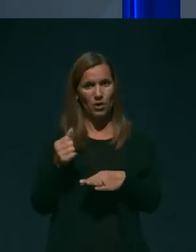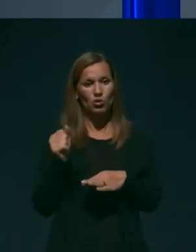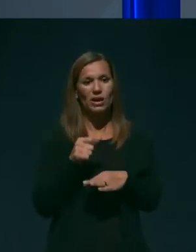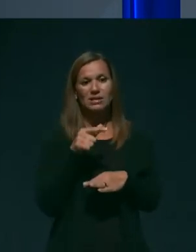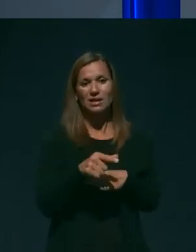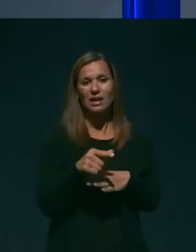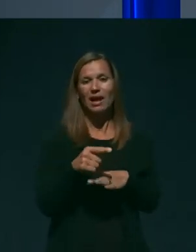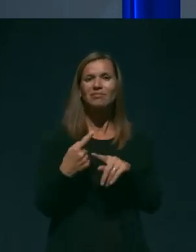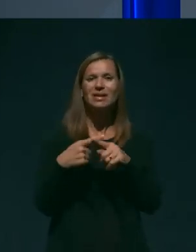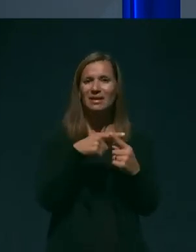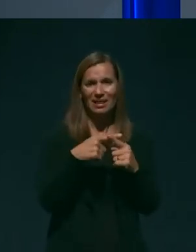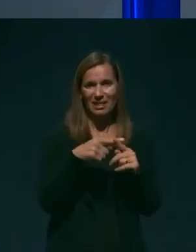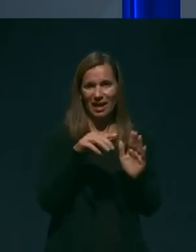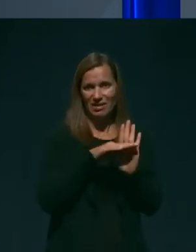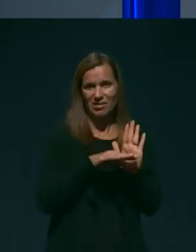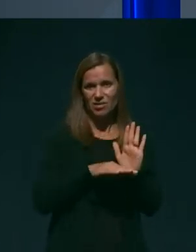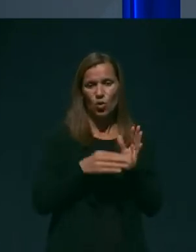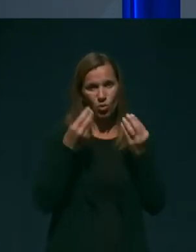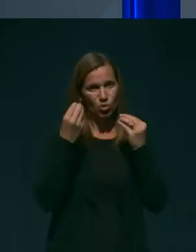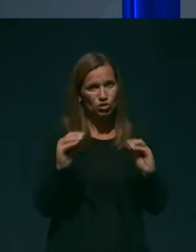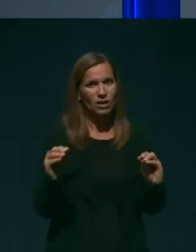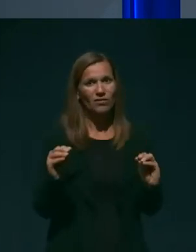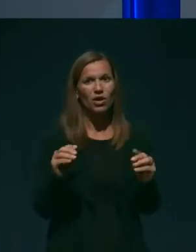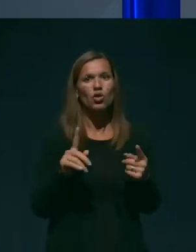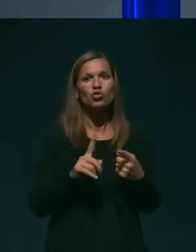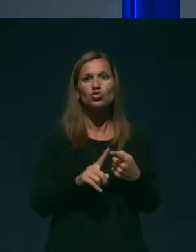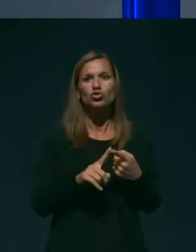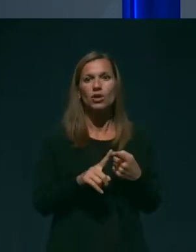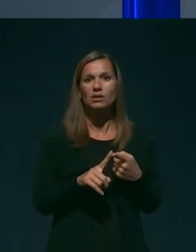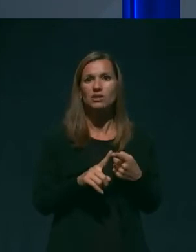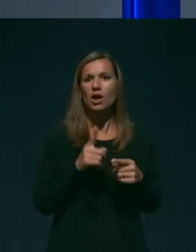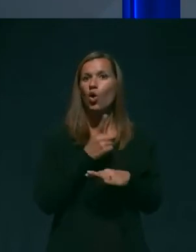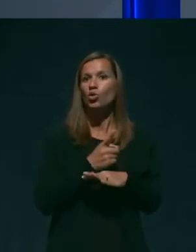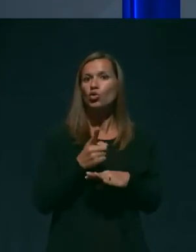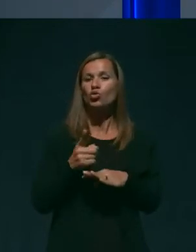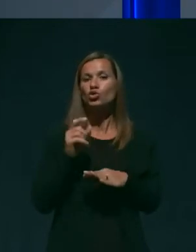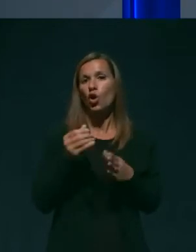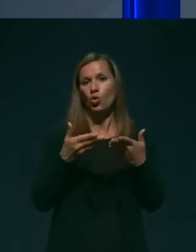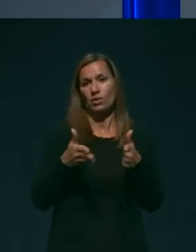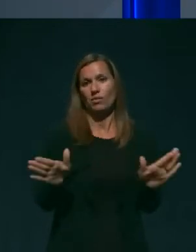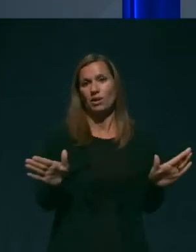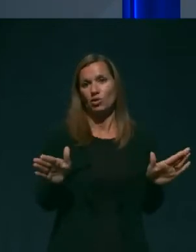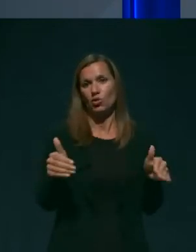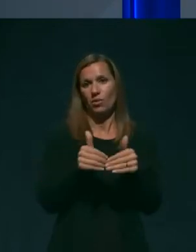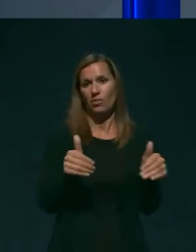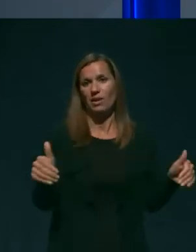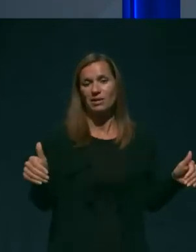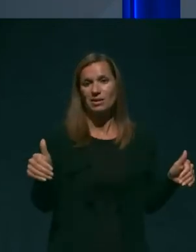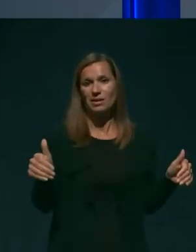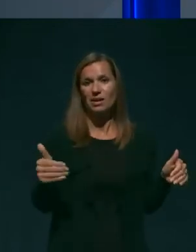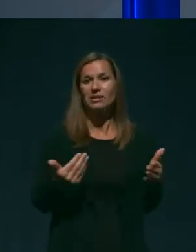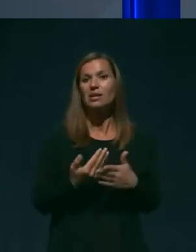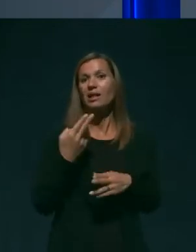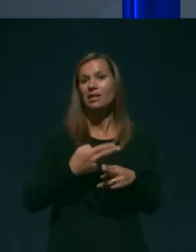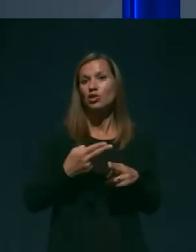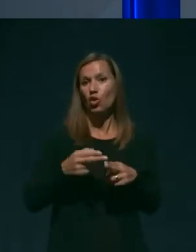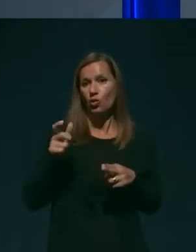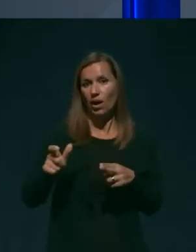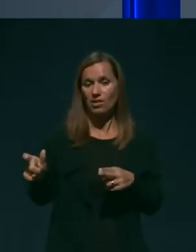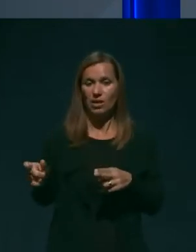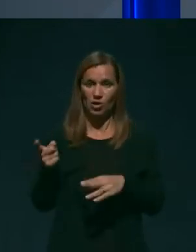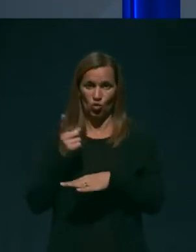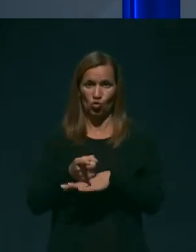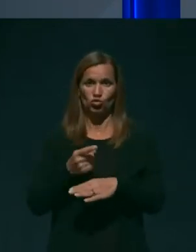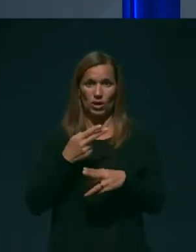kadar se odloča o odprtju meje za državljane določene države.